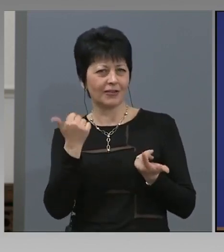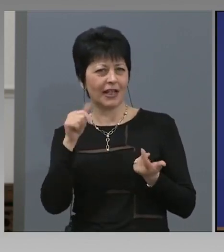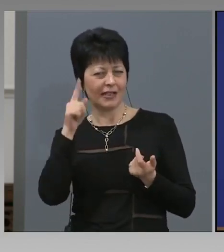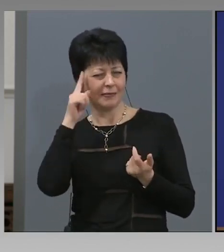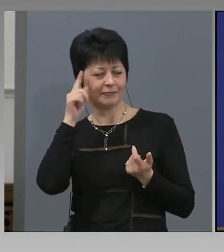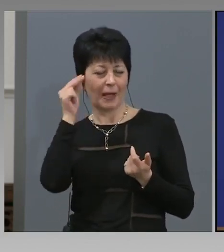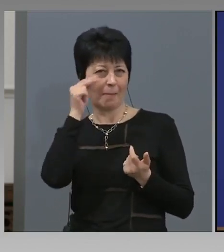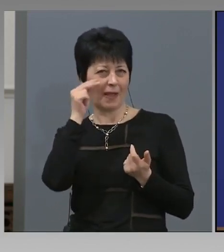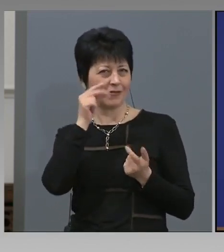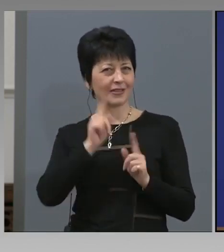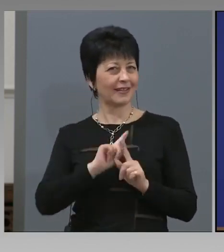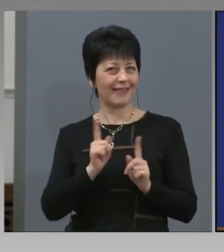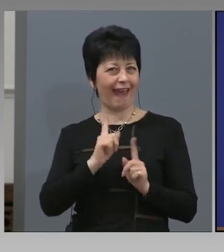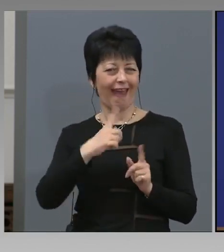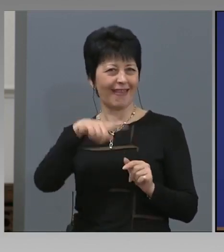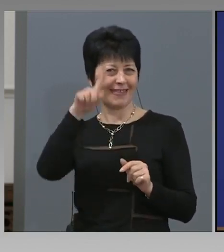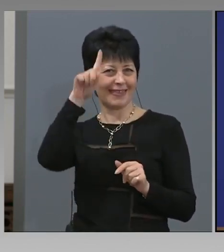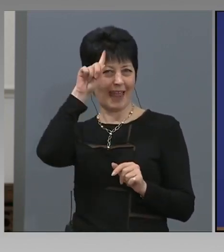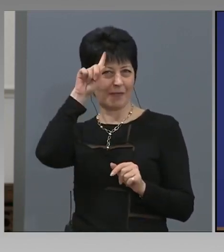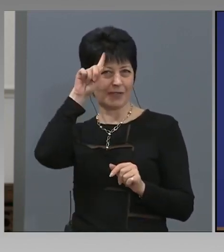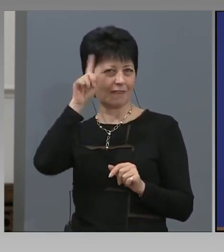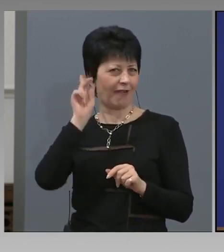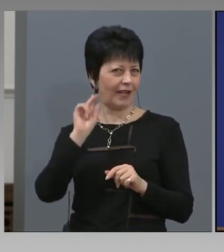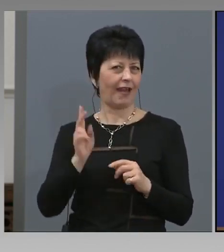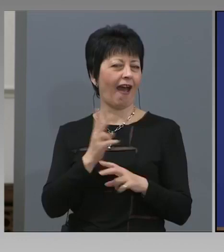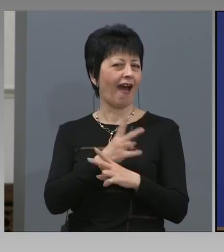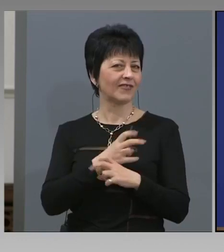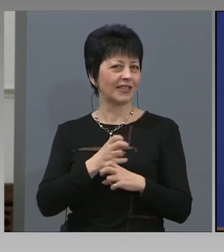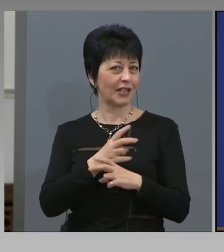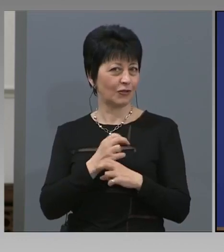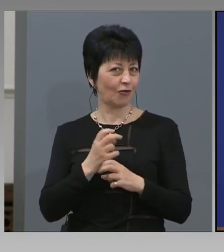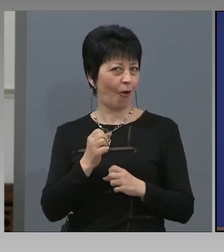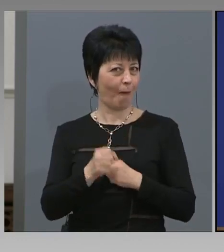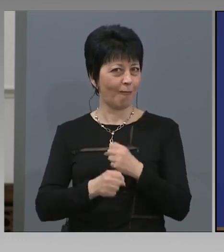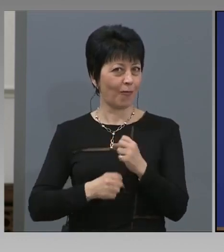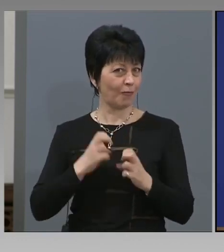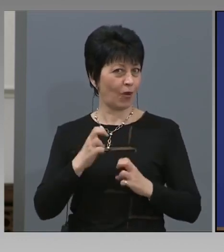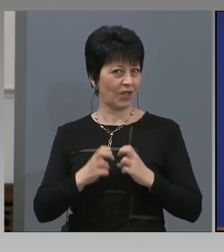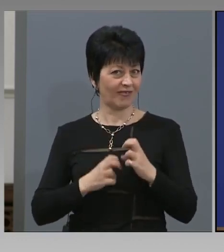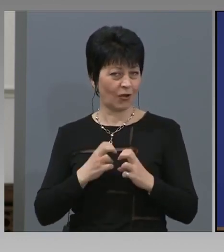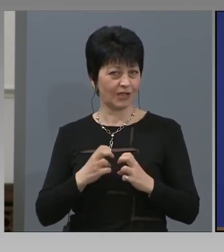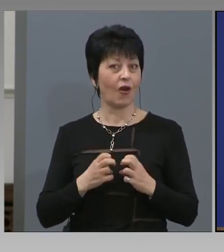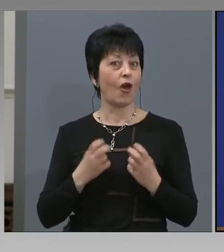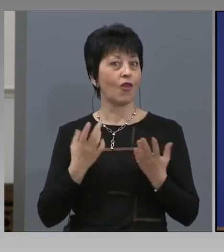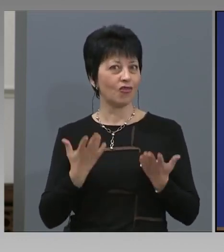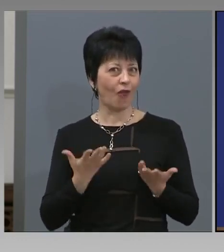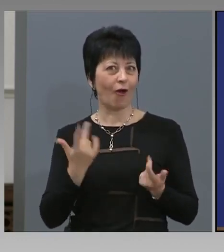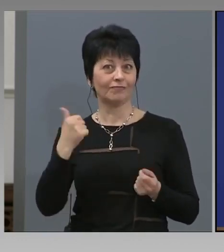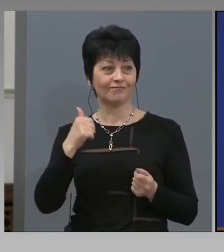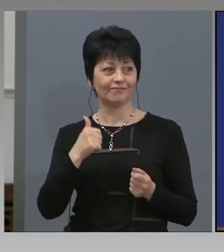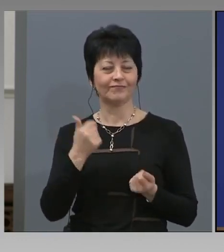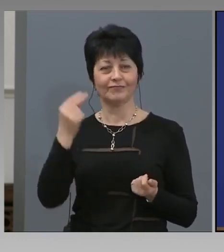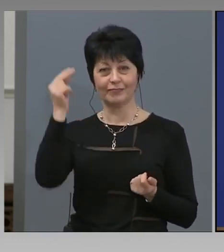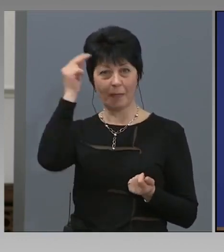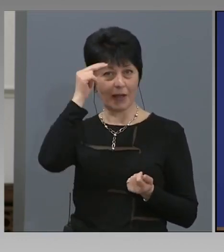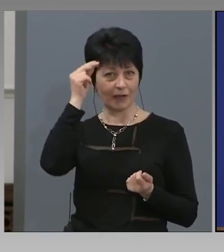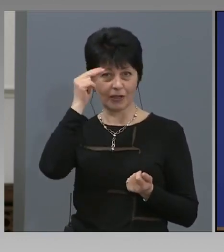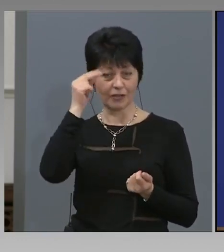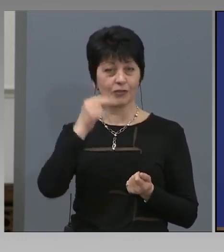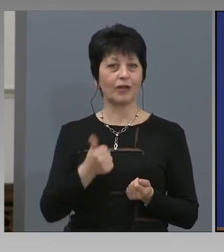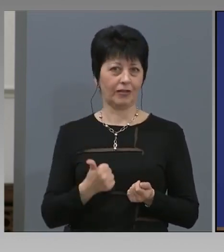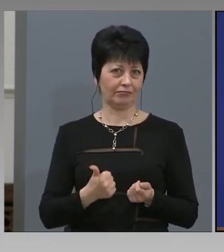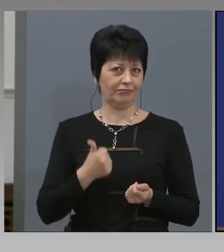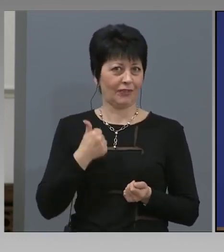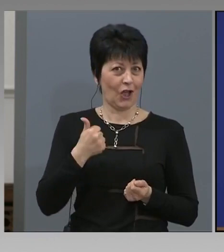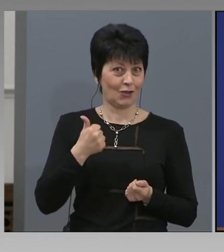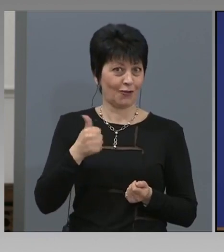не е немско, да кажеш, или австрийско. Но се оказва, че българското е на супер